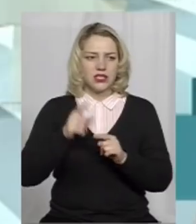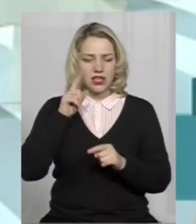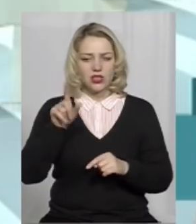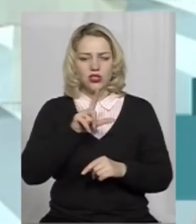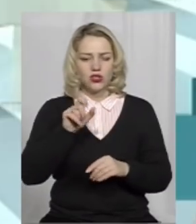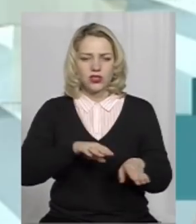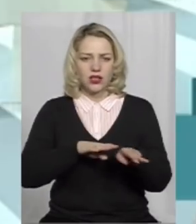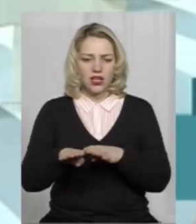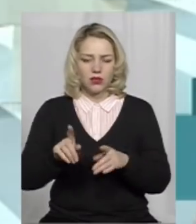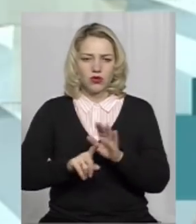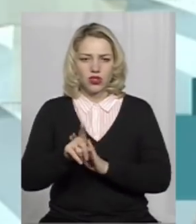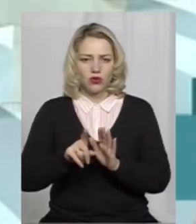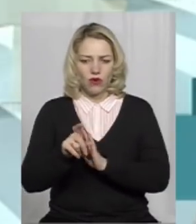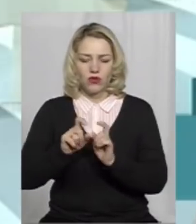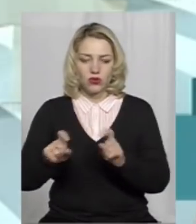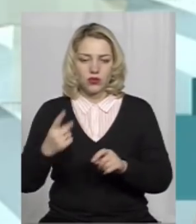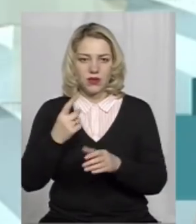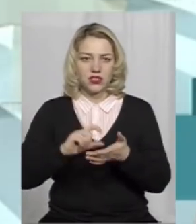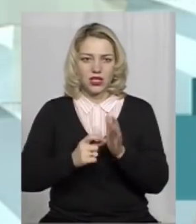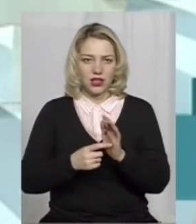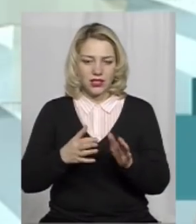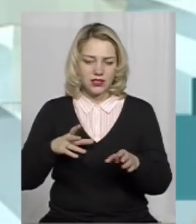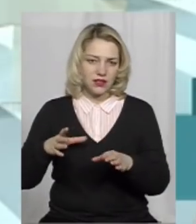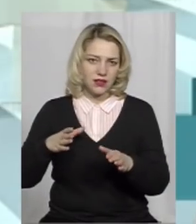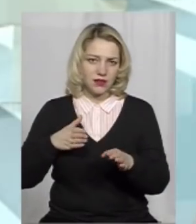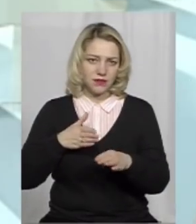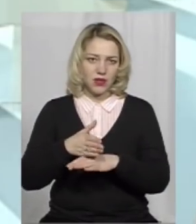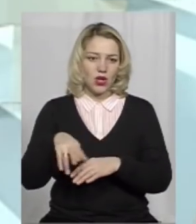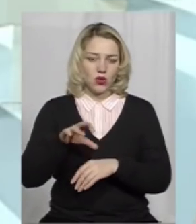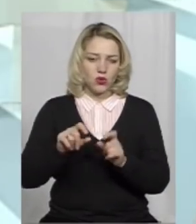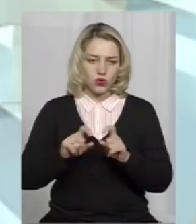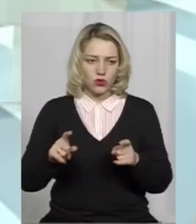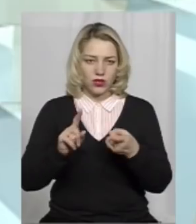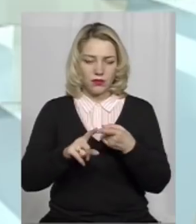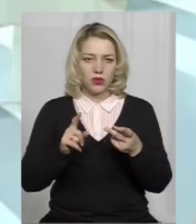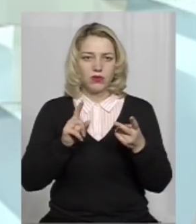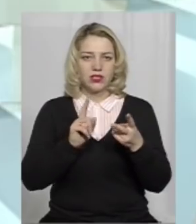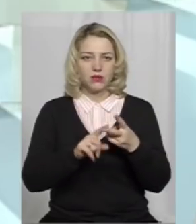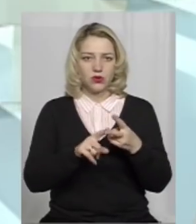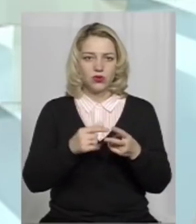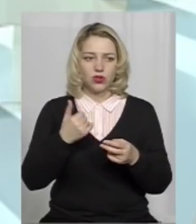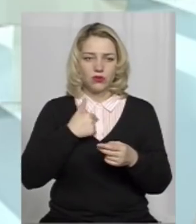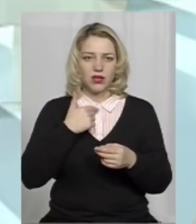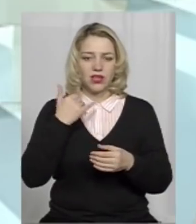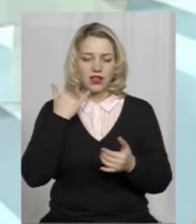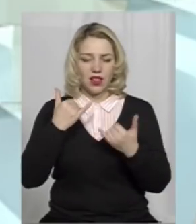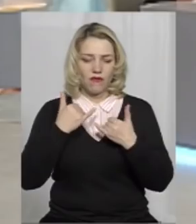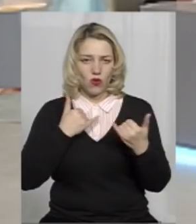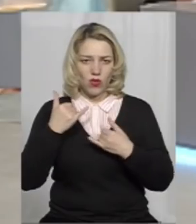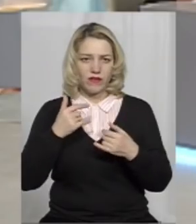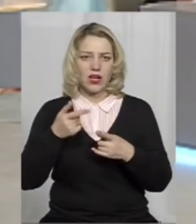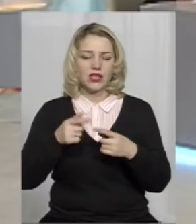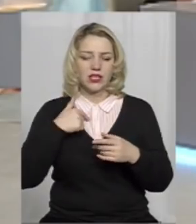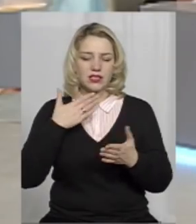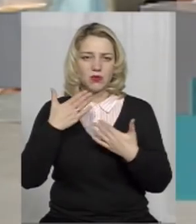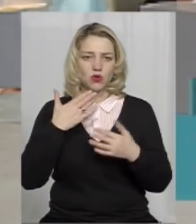стандартами початкової школи всі першокласники пішли в цьому році до школи. По-друге, до мене телефонували, і я спілкувалася